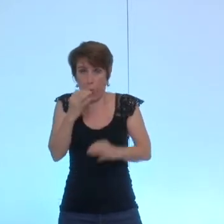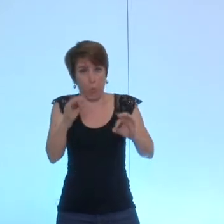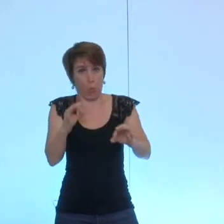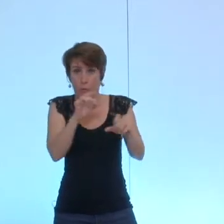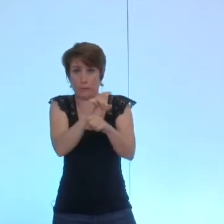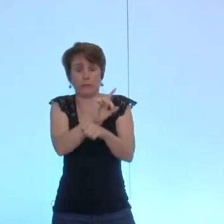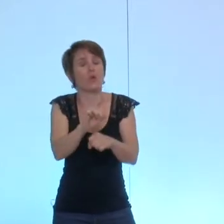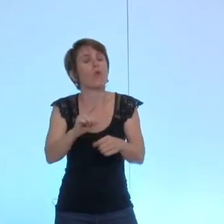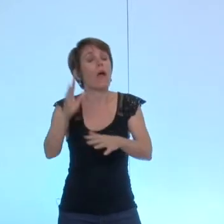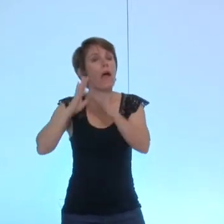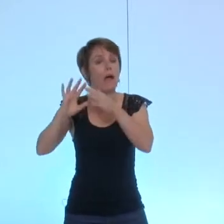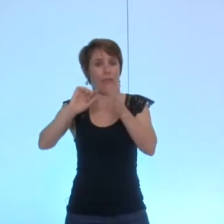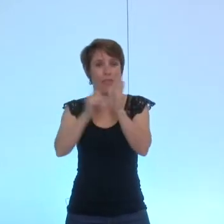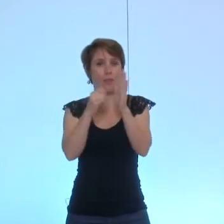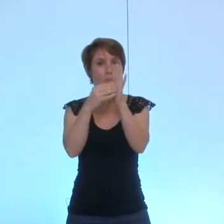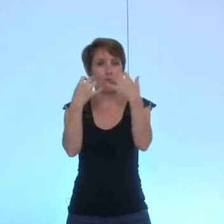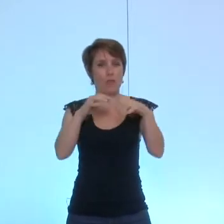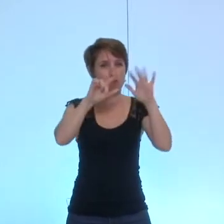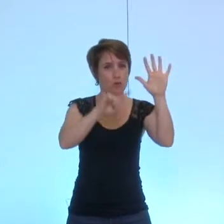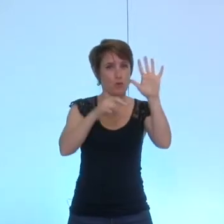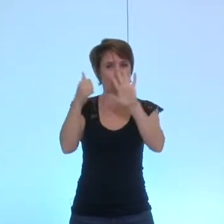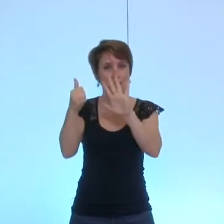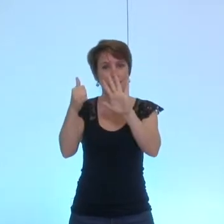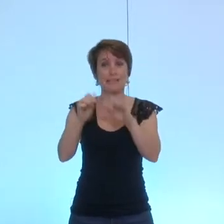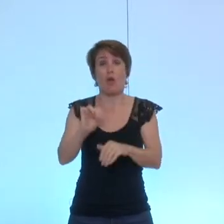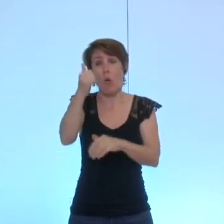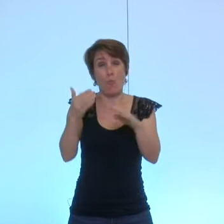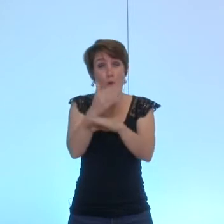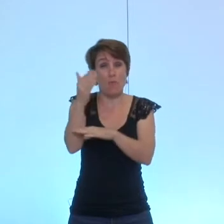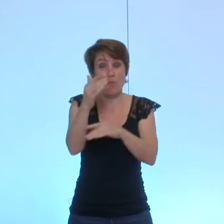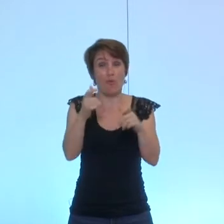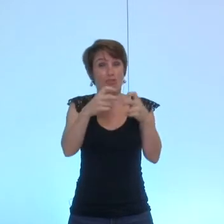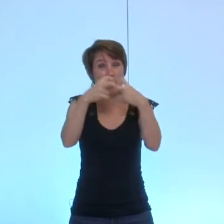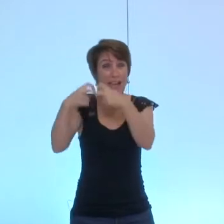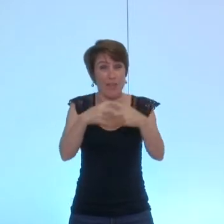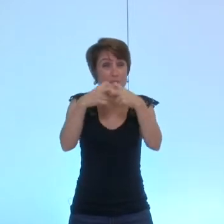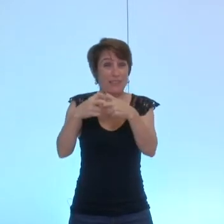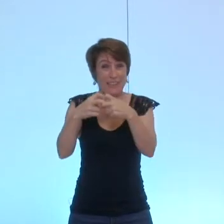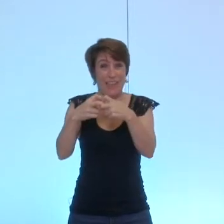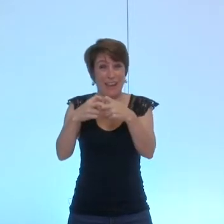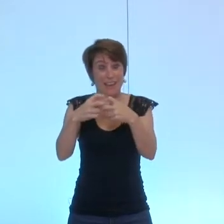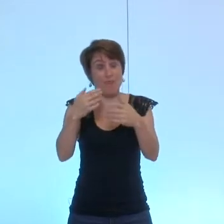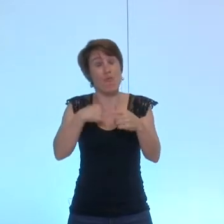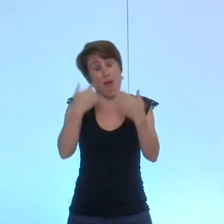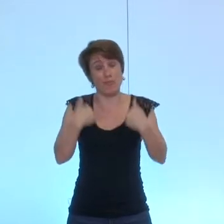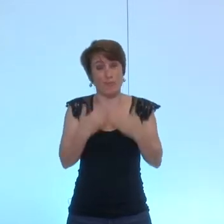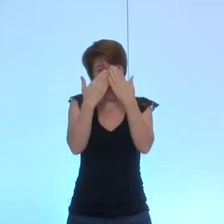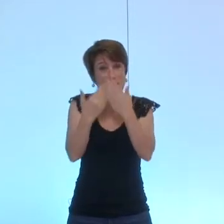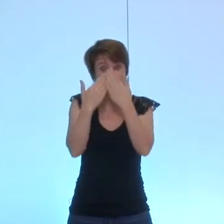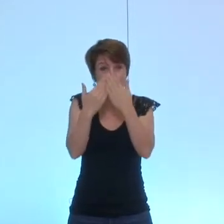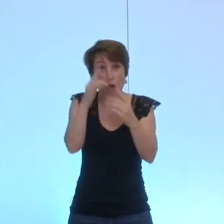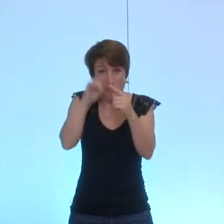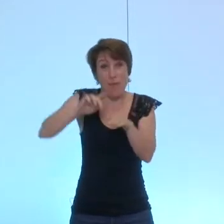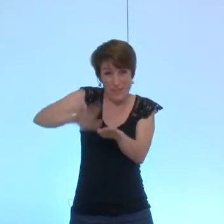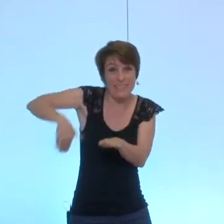1976 le tout premier projet industriel que j'ai eu à traiter quand j'étais en prépare Z métier c'était justement le skateboard je sais ça ne me